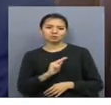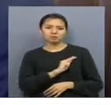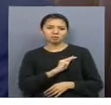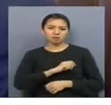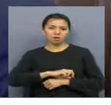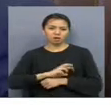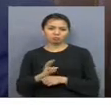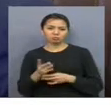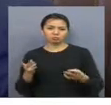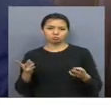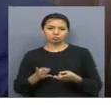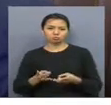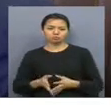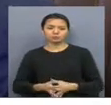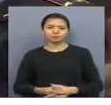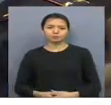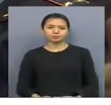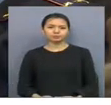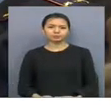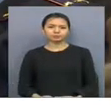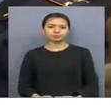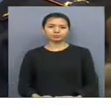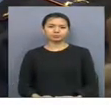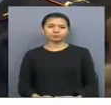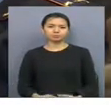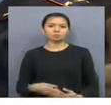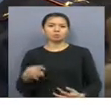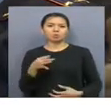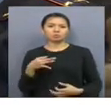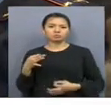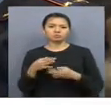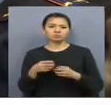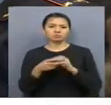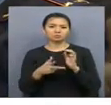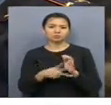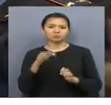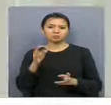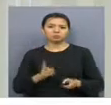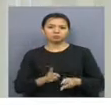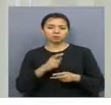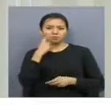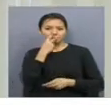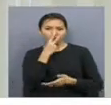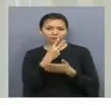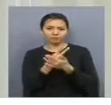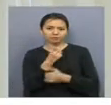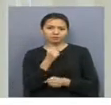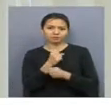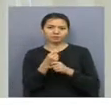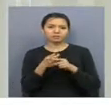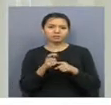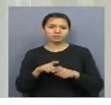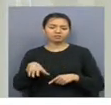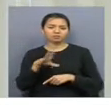үшін шарақ қолдануды тапсырамын. Обылсымызда сотталғандардың 18 пайызы қылмысты мас кейінде жасаған, оның үстіне